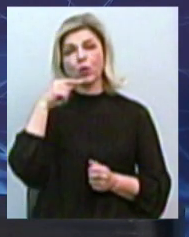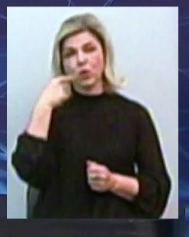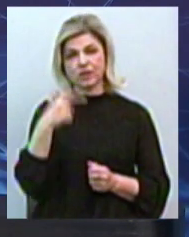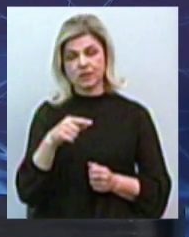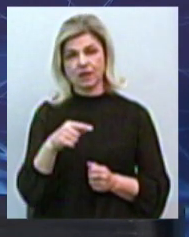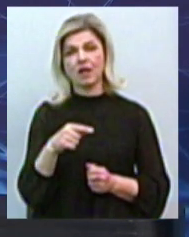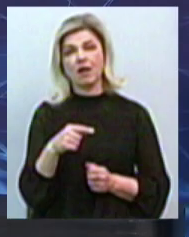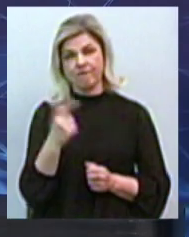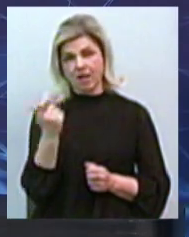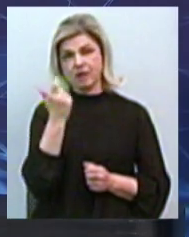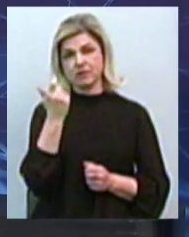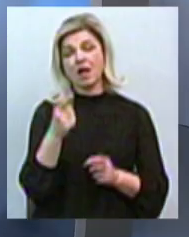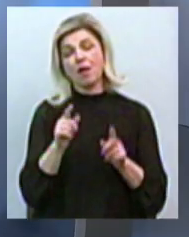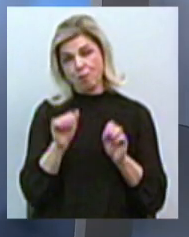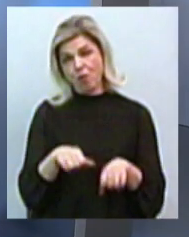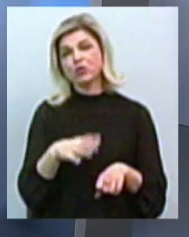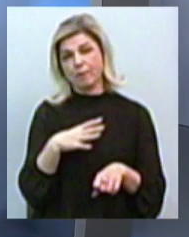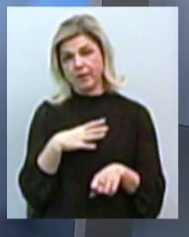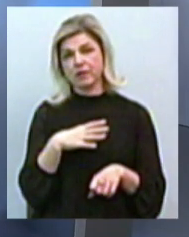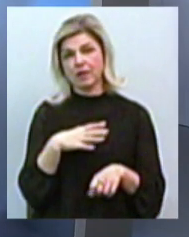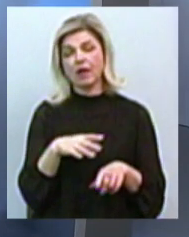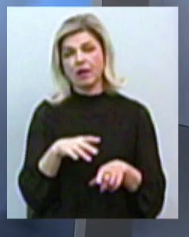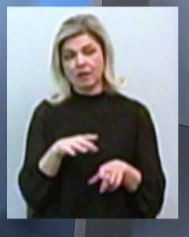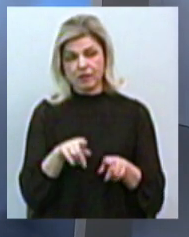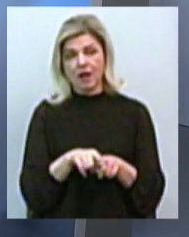території. тобто, така версія має право на життя, власне,